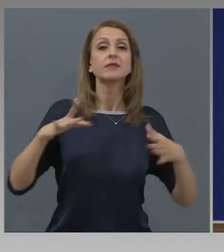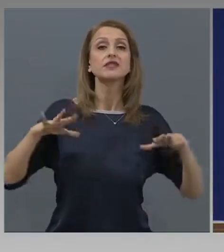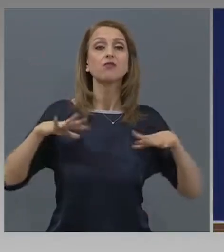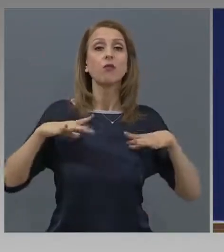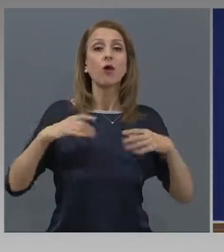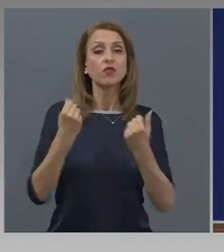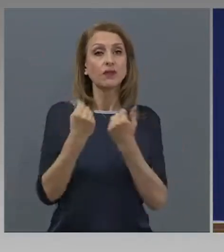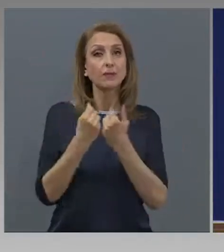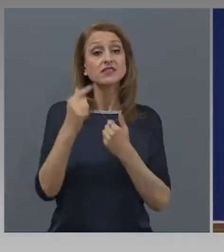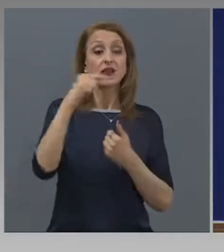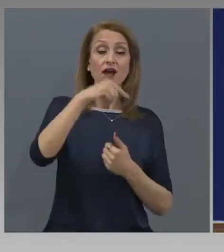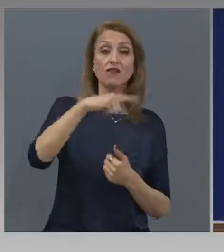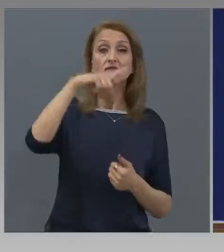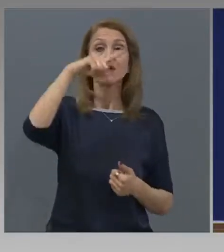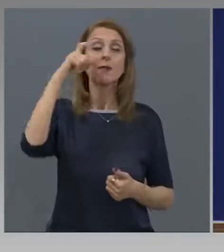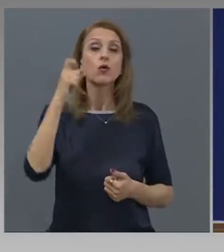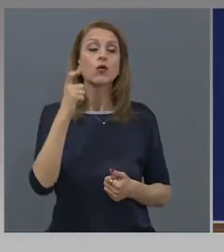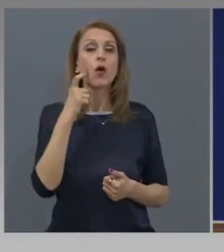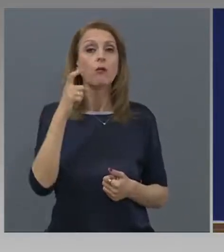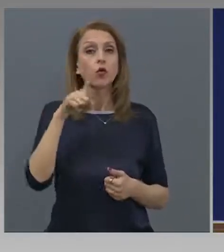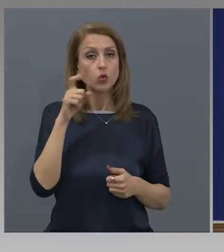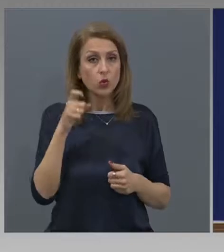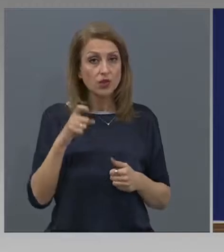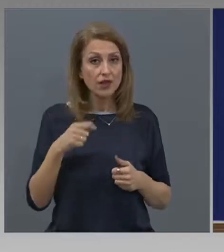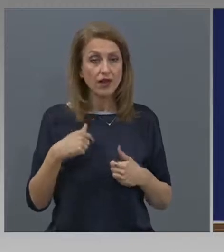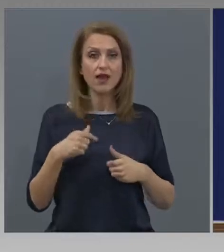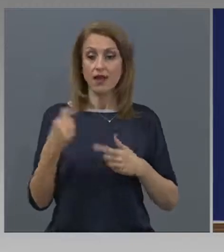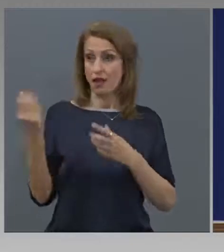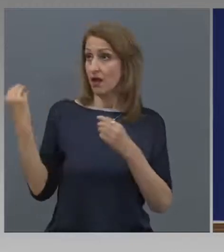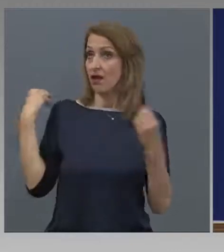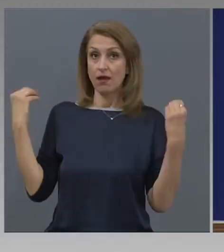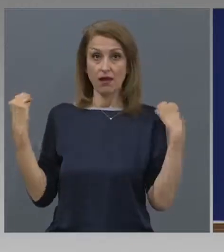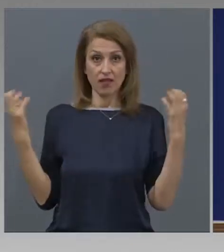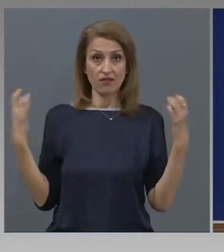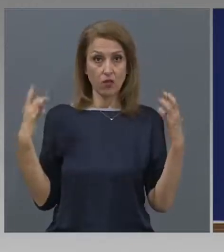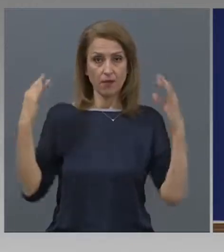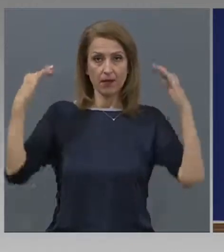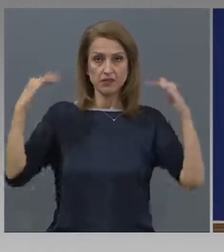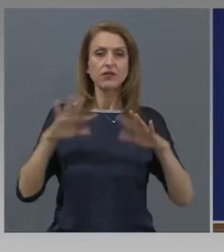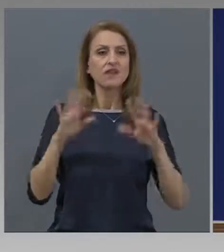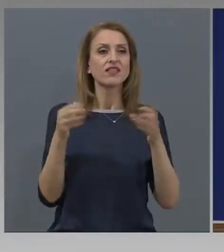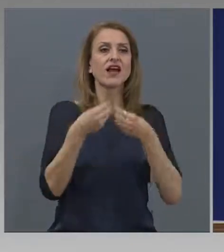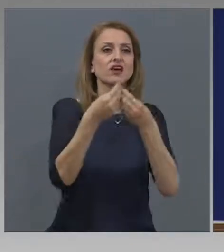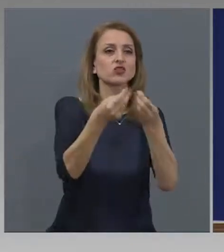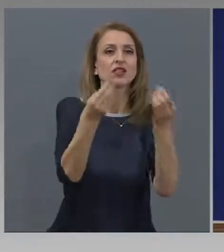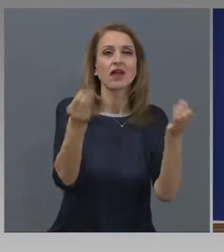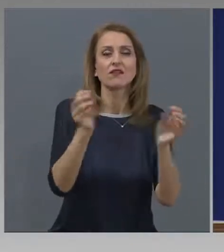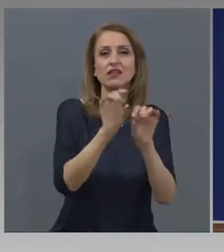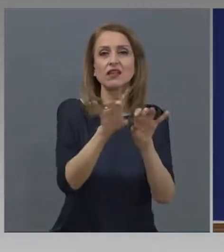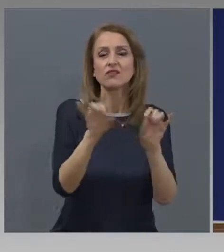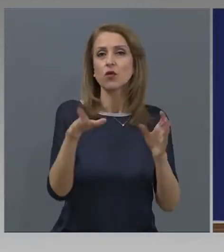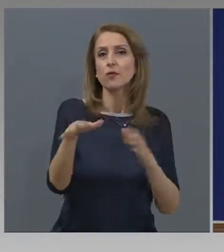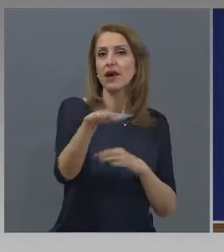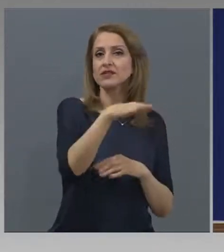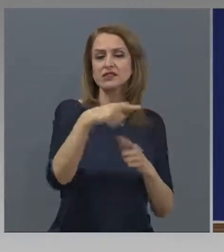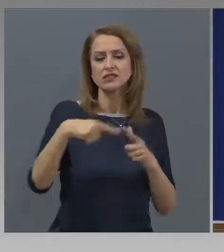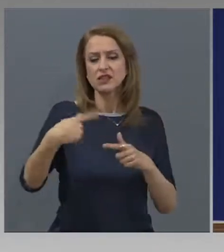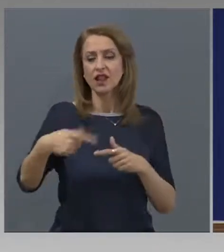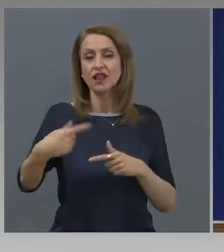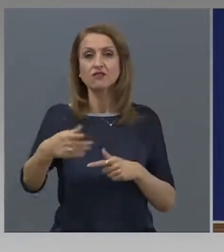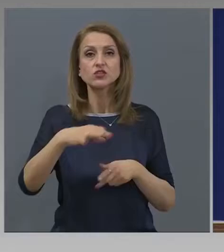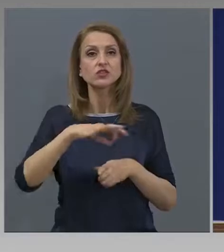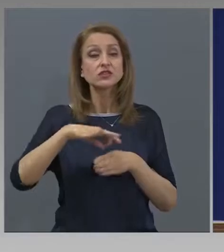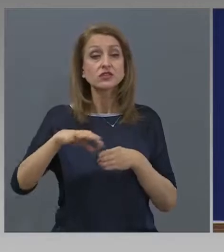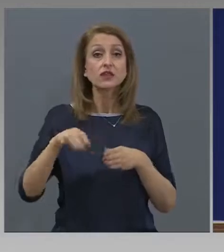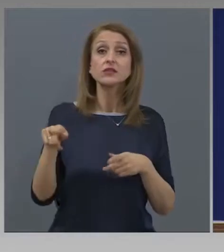Бюрата по труда. Колегите в Бюрата по труда са инструктирани и съответно приоритетно ще насочват в следващите седмици хора,